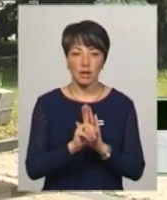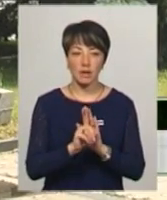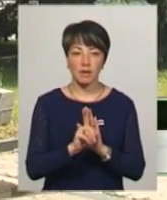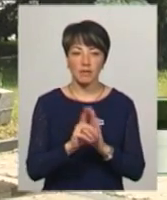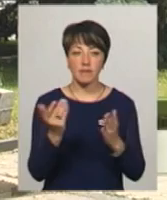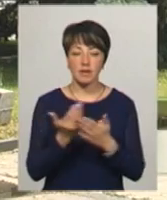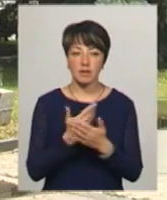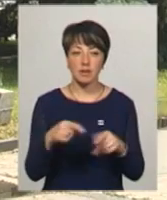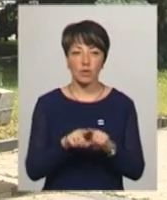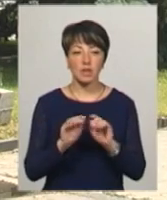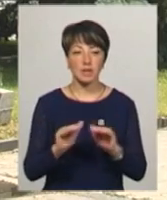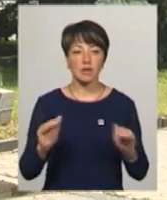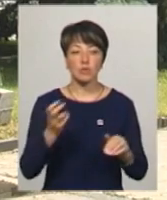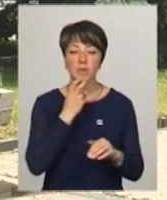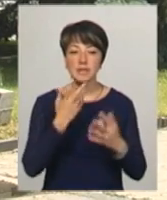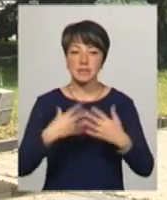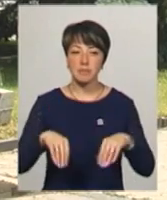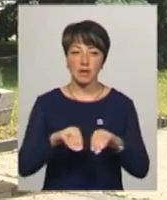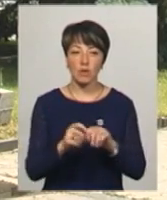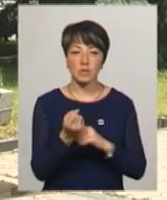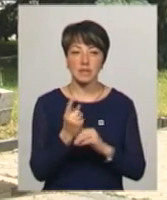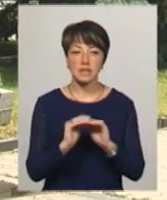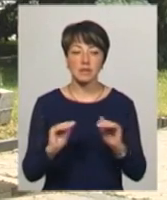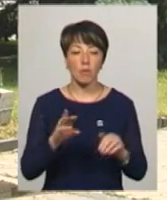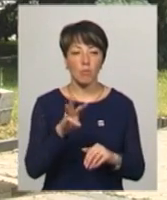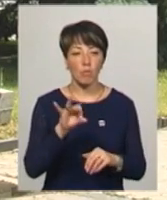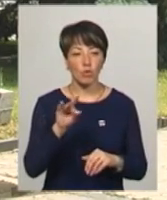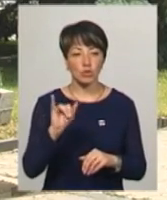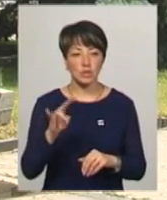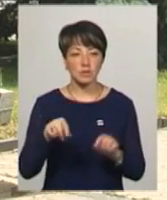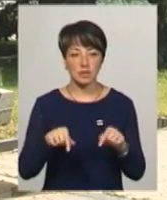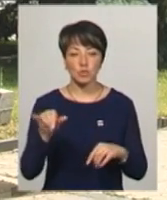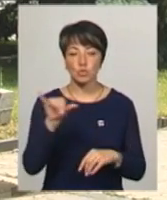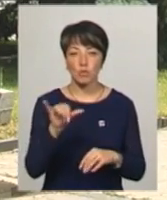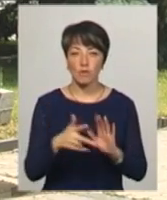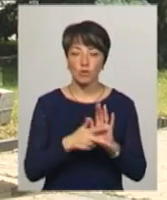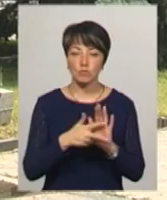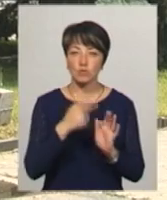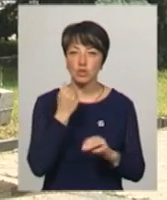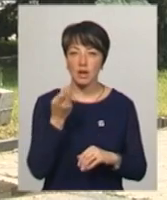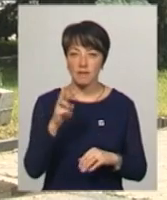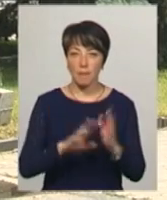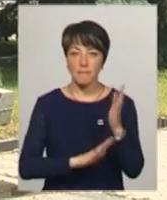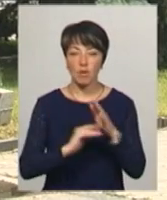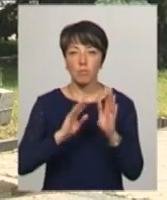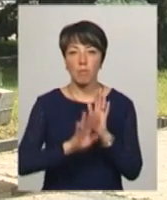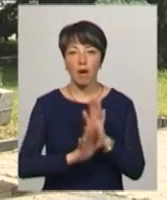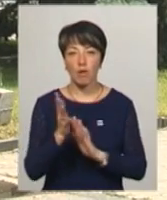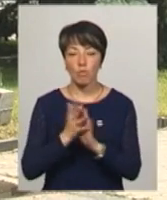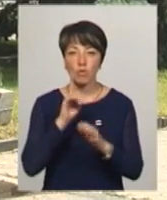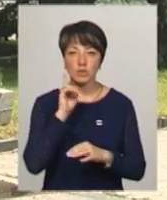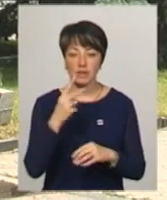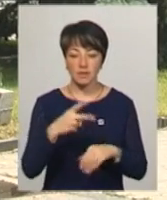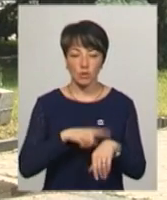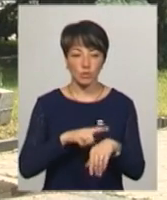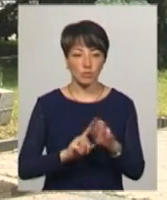фільму такої дитячої комедії, сімейної комедії «Одинадцять дітей з Морщина». Цієї суботи, тобто 8 червня, у парку молодіжної, ось 20-ї годинки буде